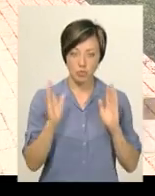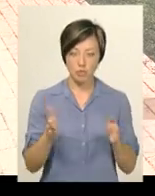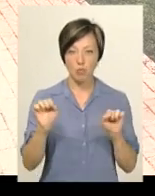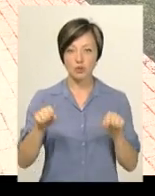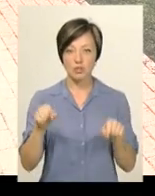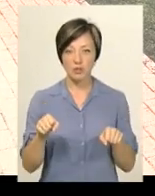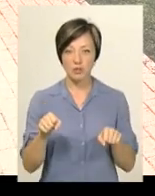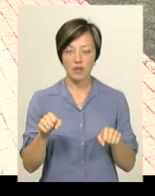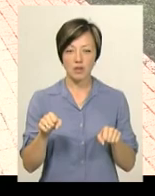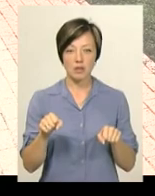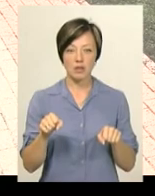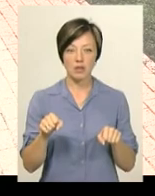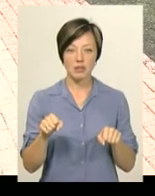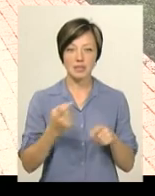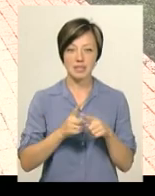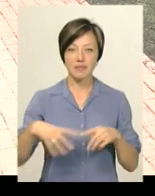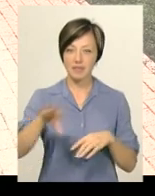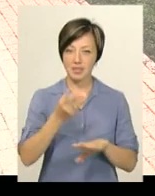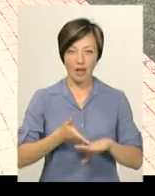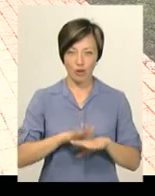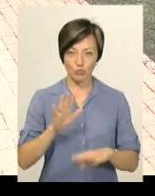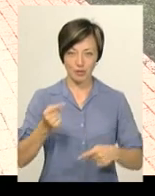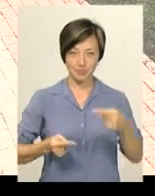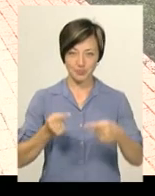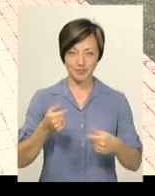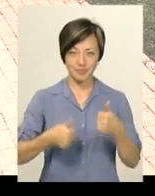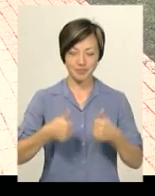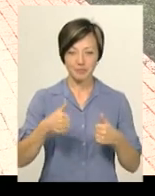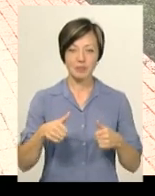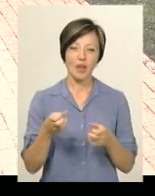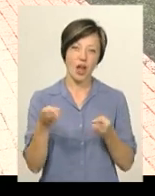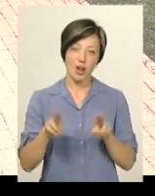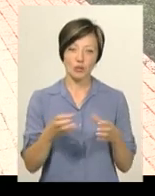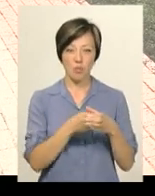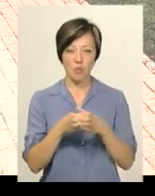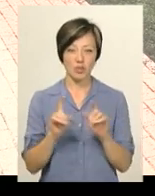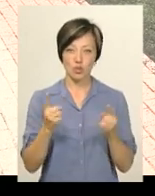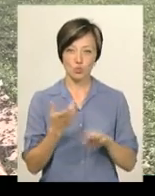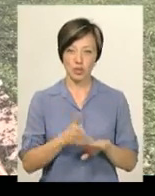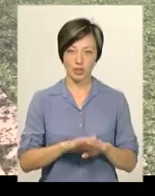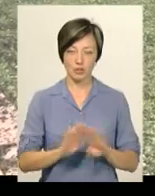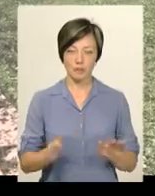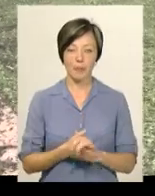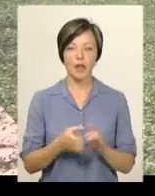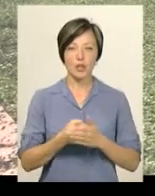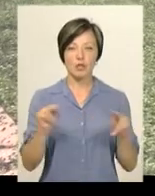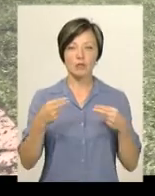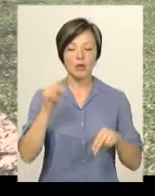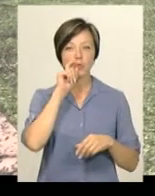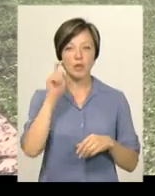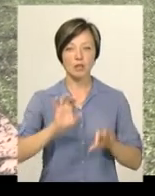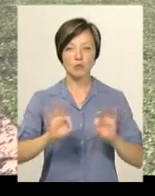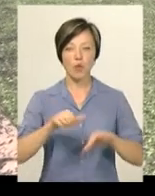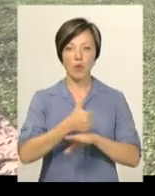можливо, лідер. І оце все буде тяжко. А ці всі особливі команди не дуже тяжкі». До чемпіонату України,